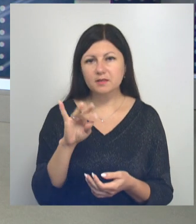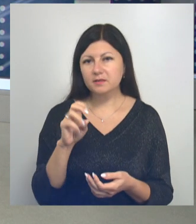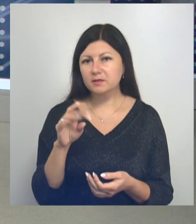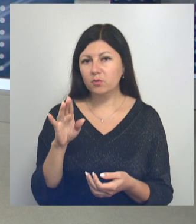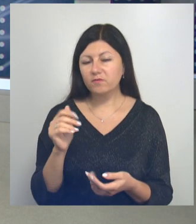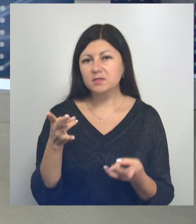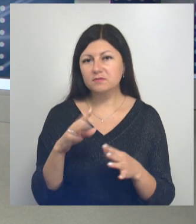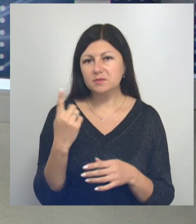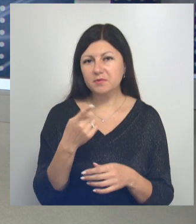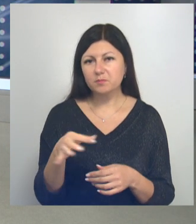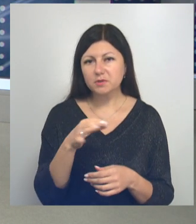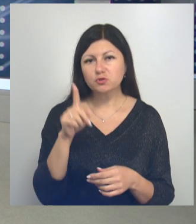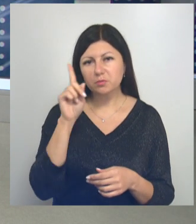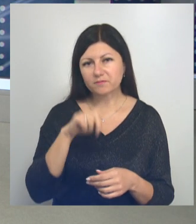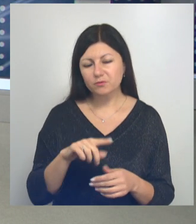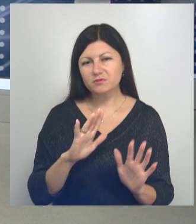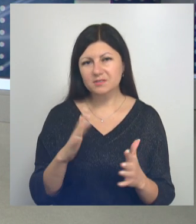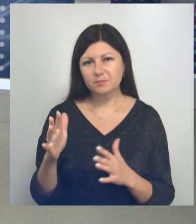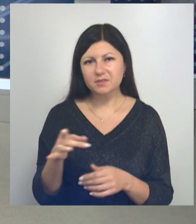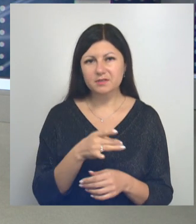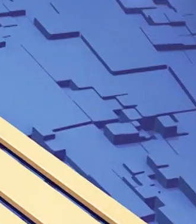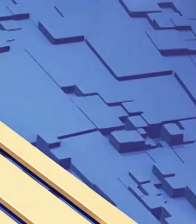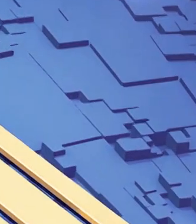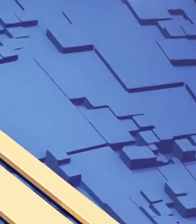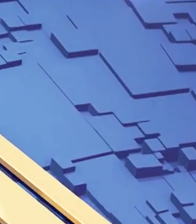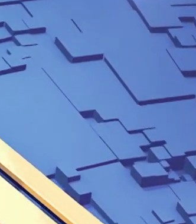Оставайтесь с Первым областным, чтобы быть в курсе событий региона.